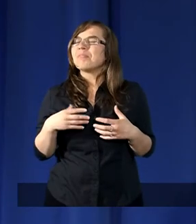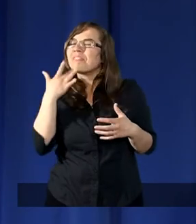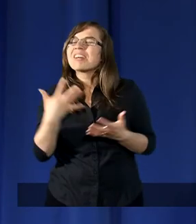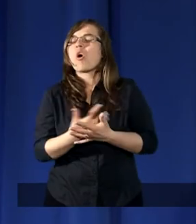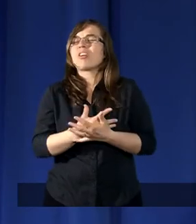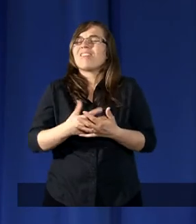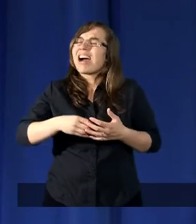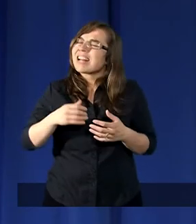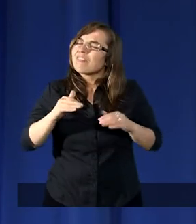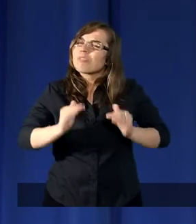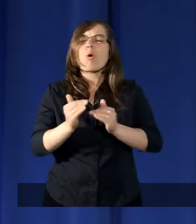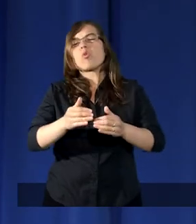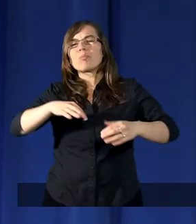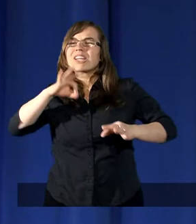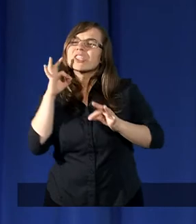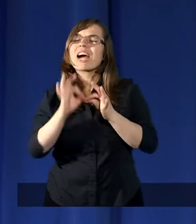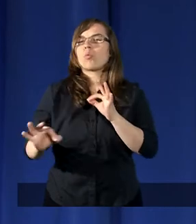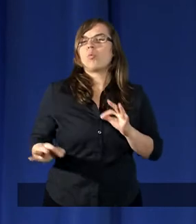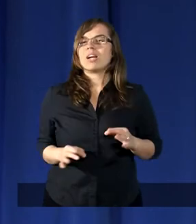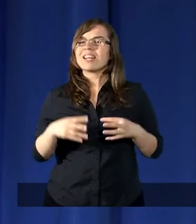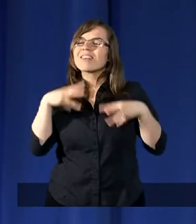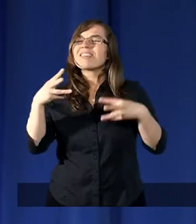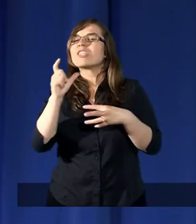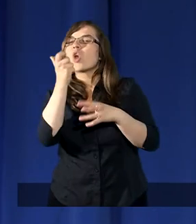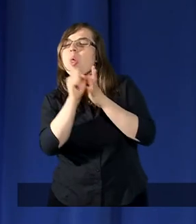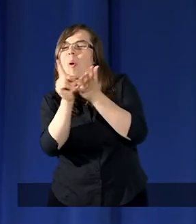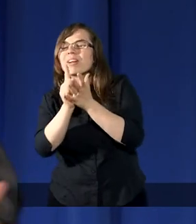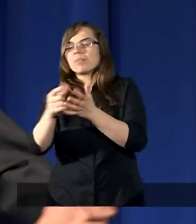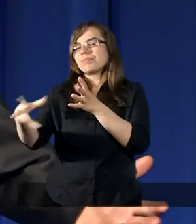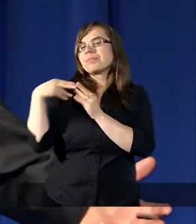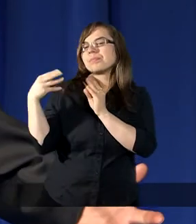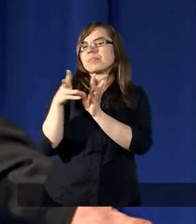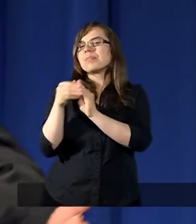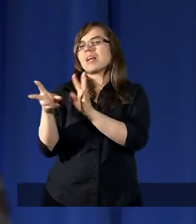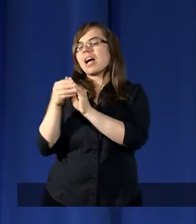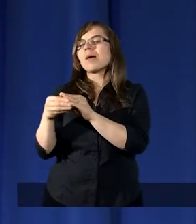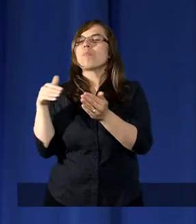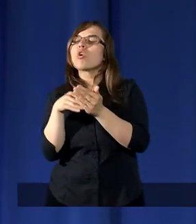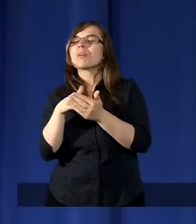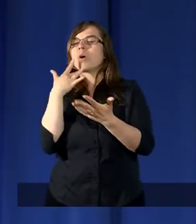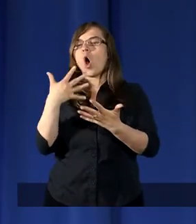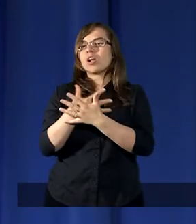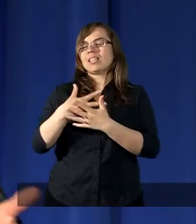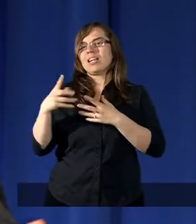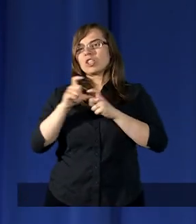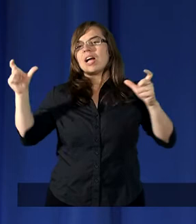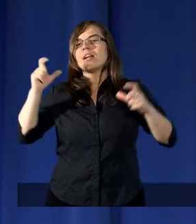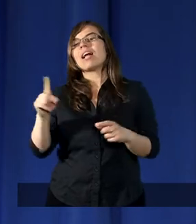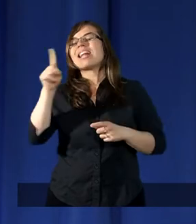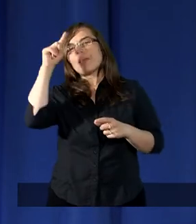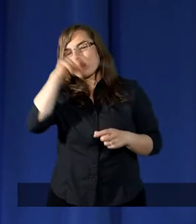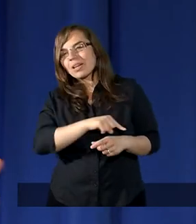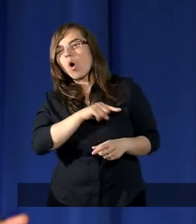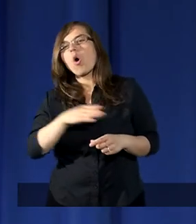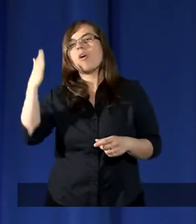wykorzystywana przez matki. Każda minuta. Tak jak to wiemy z psychologii,